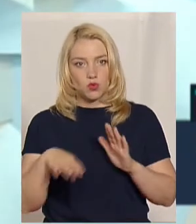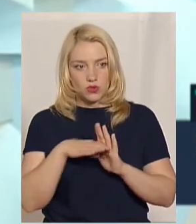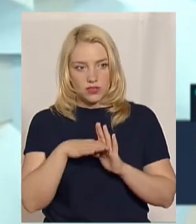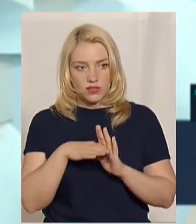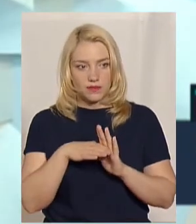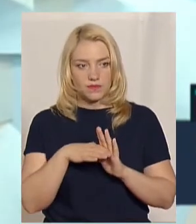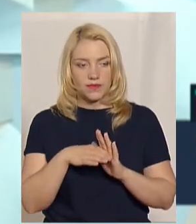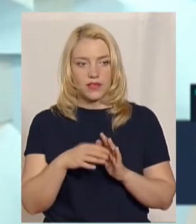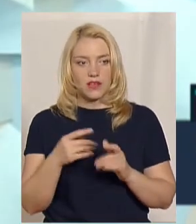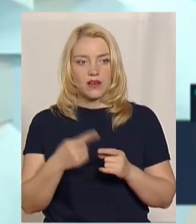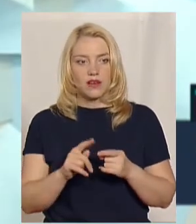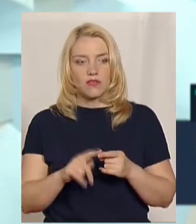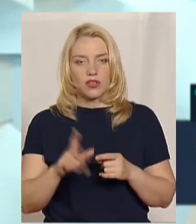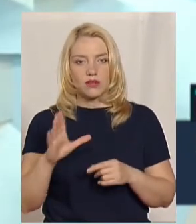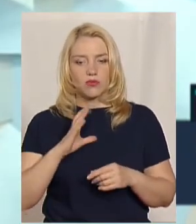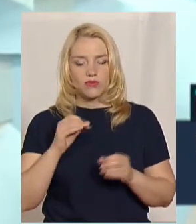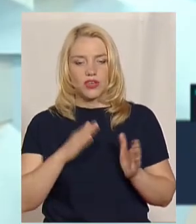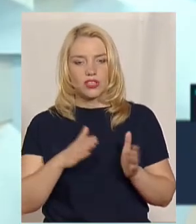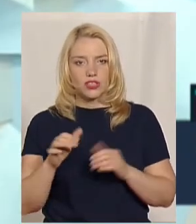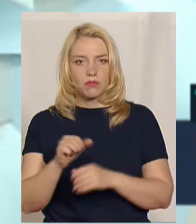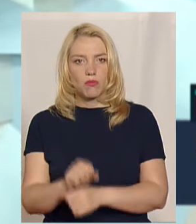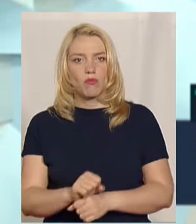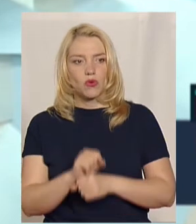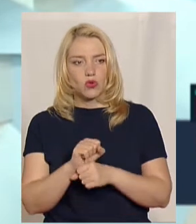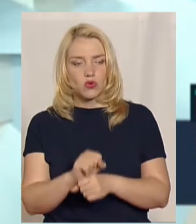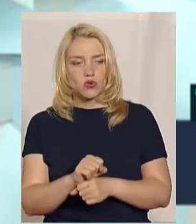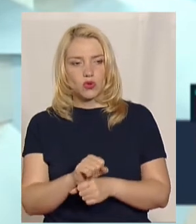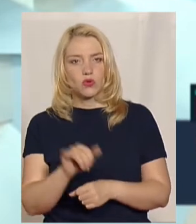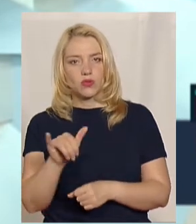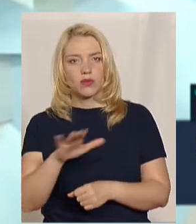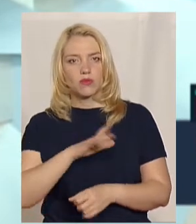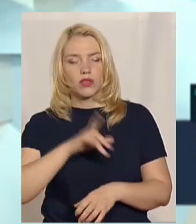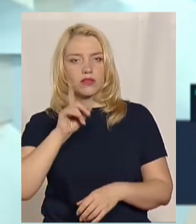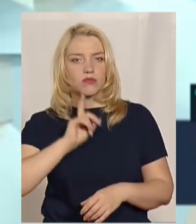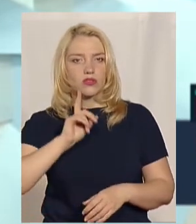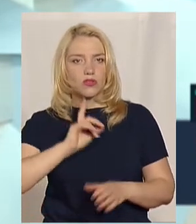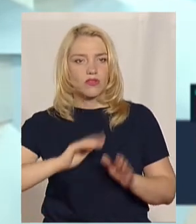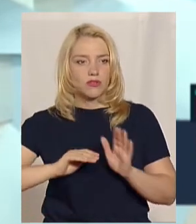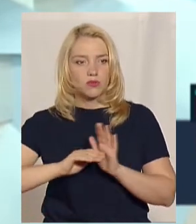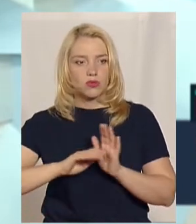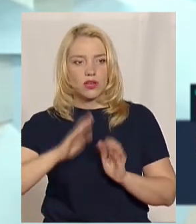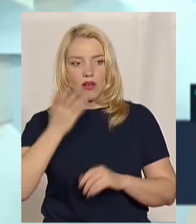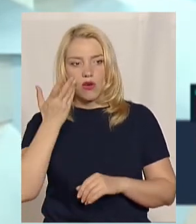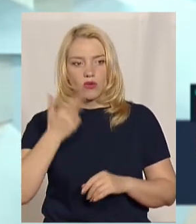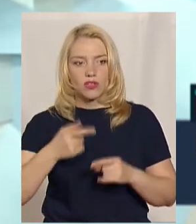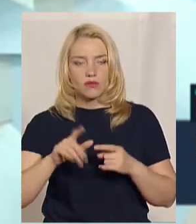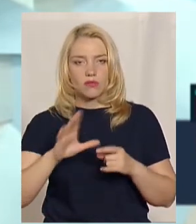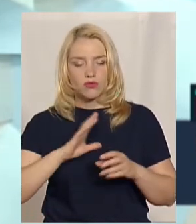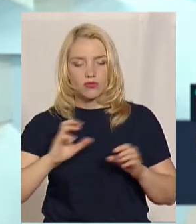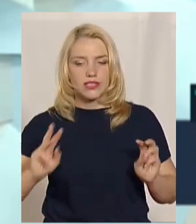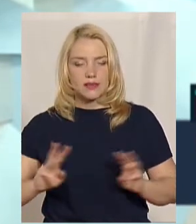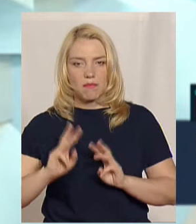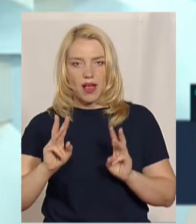були в режимі простою. А, так, поформулялися. В них була тимчасова відпустка, коли саме такий спалах був